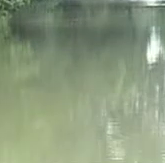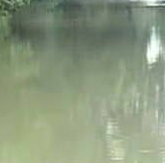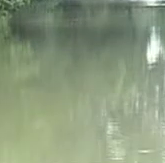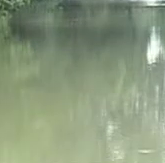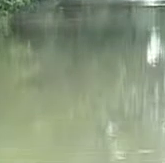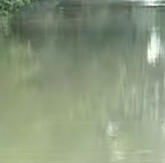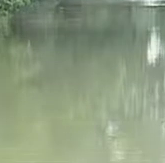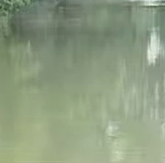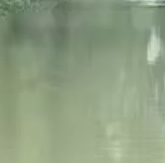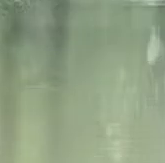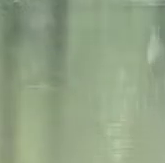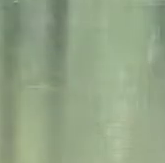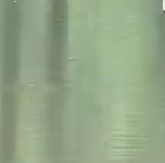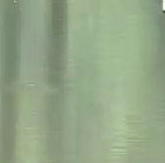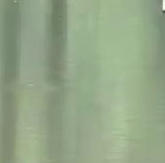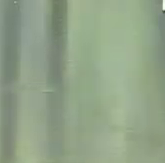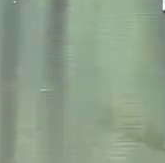Hvala lijepo i svima.